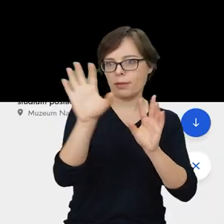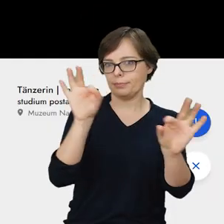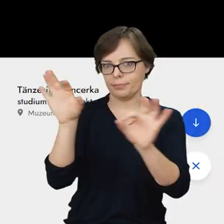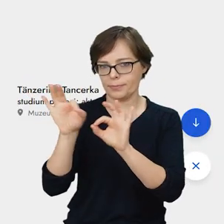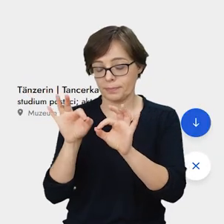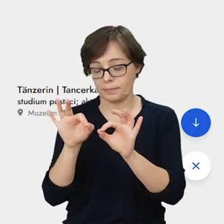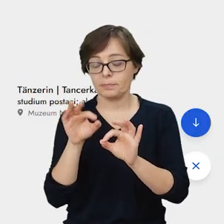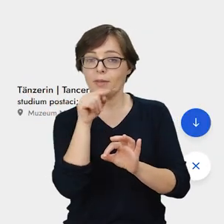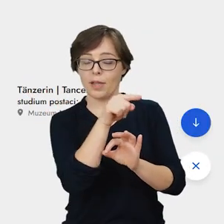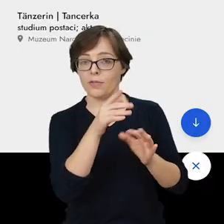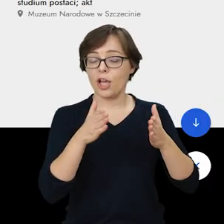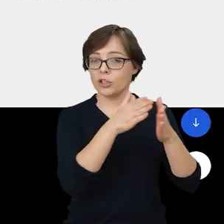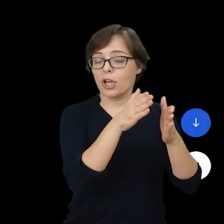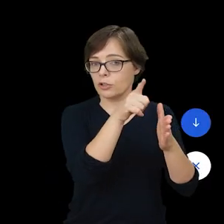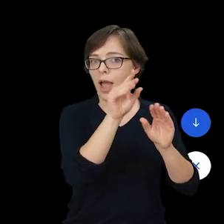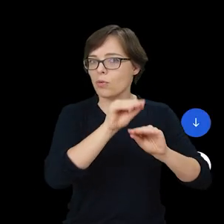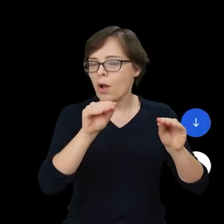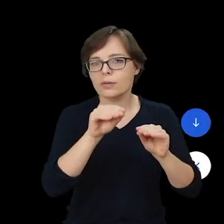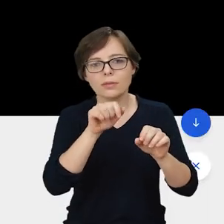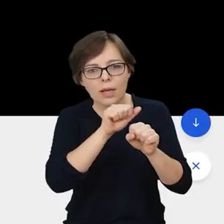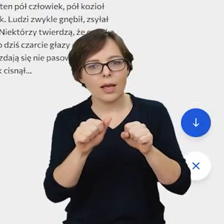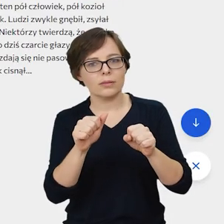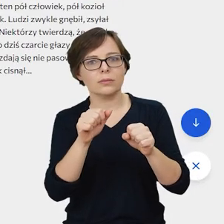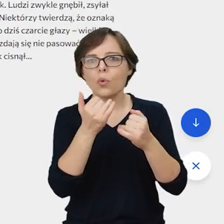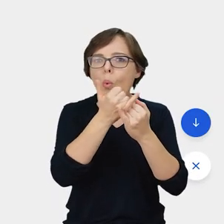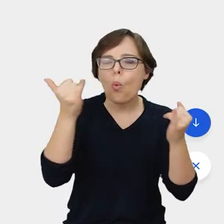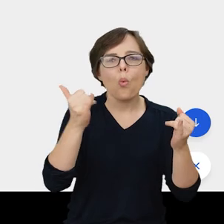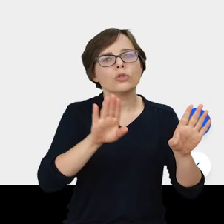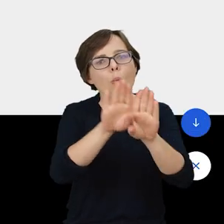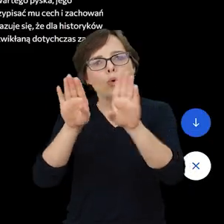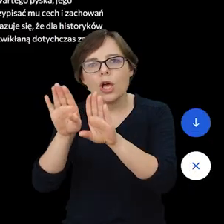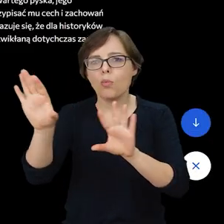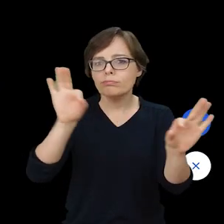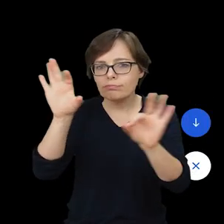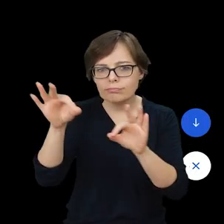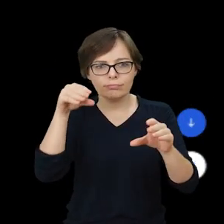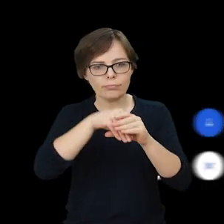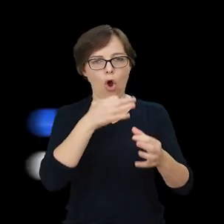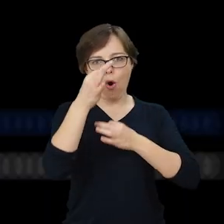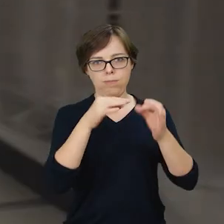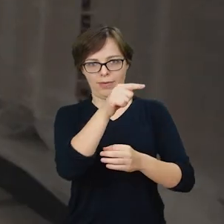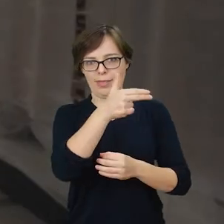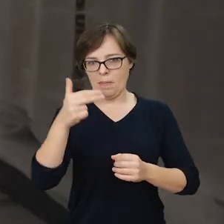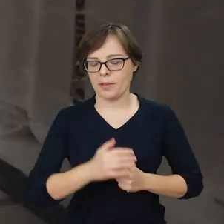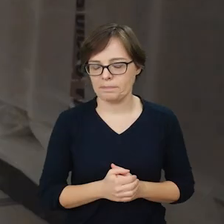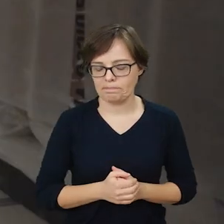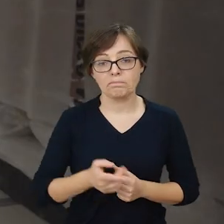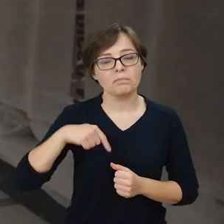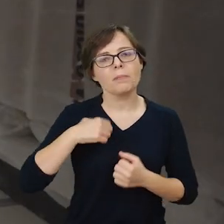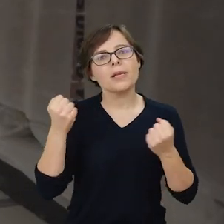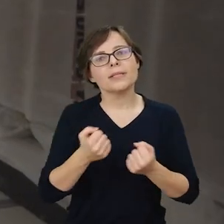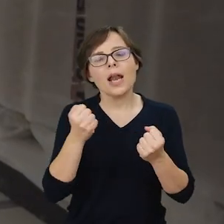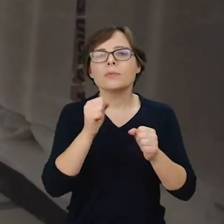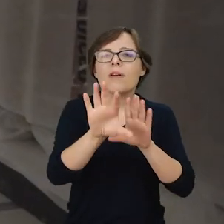edukacyjnych znajdziemy jakieś opowieści, które w nietypowy, zaskakujący sposób łączą obiekty i dzieła sztuki z różnych muzeów.